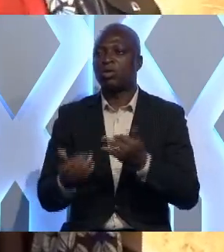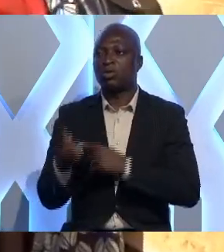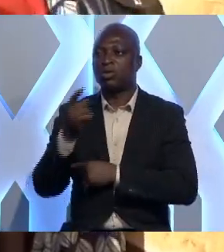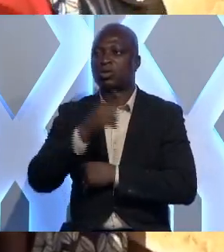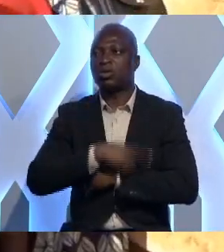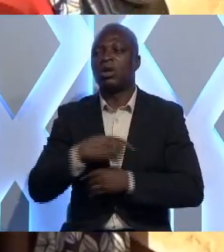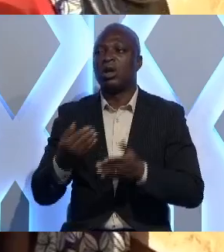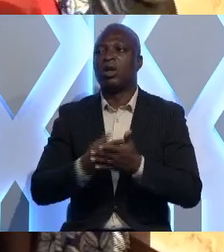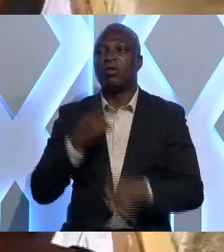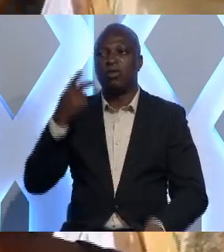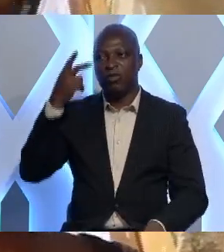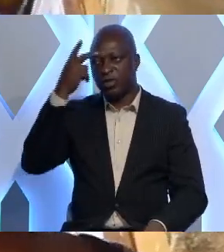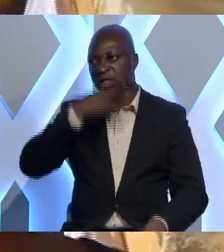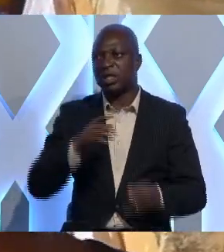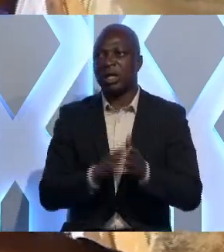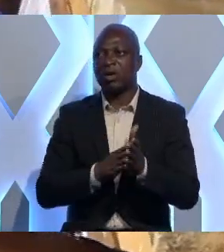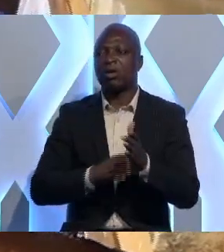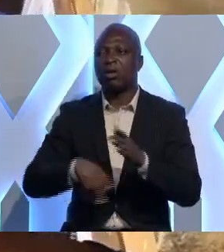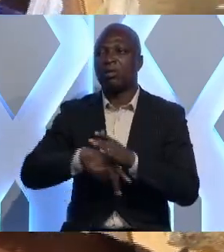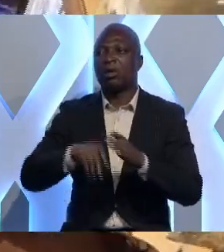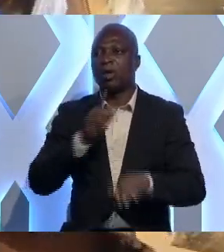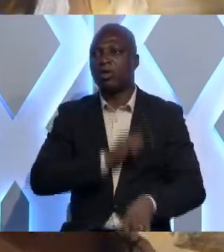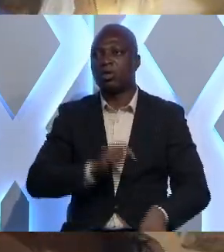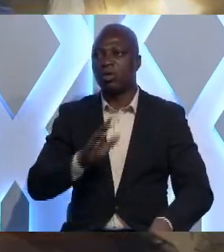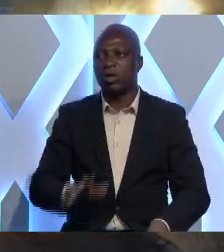un nouveau visage à l'école primaire togolaise.